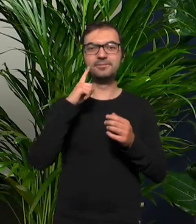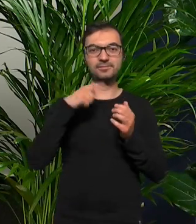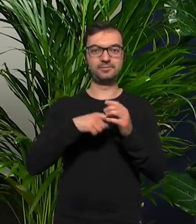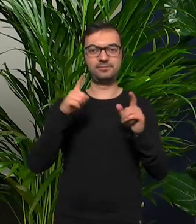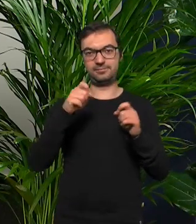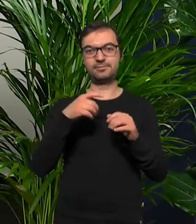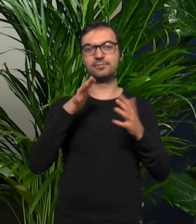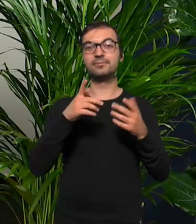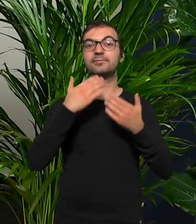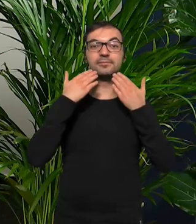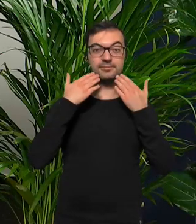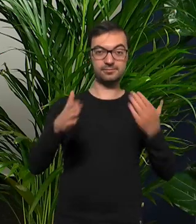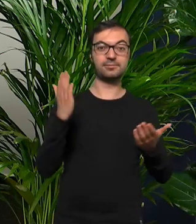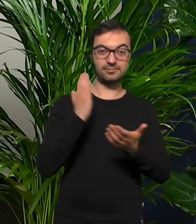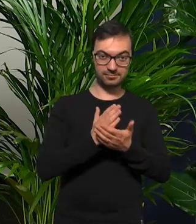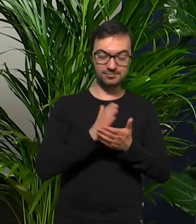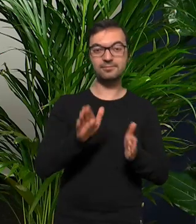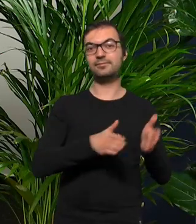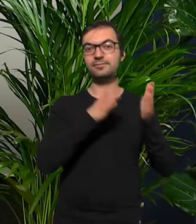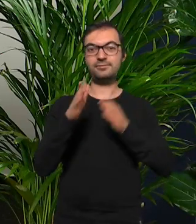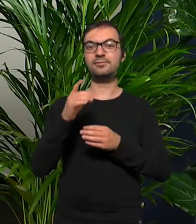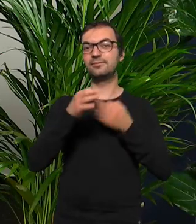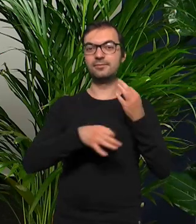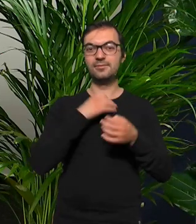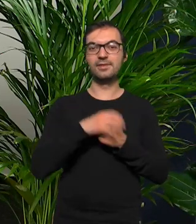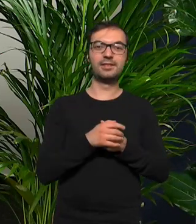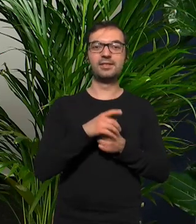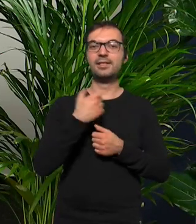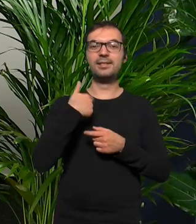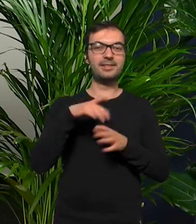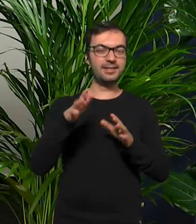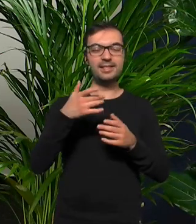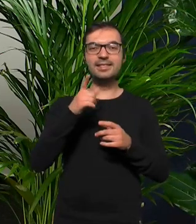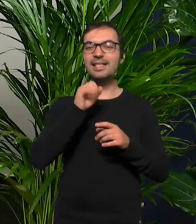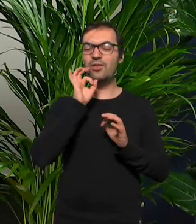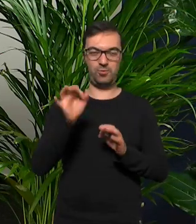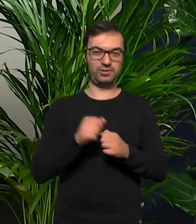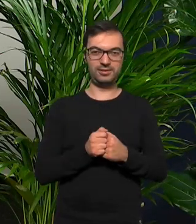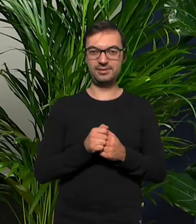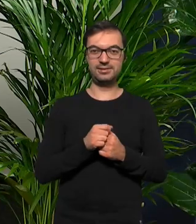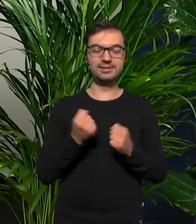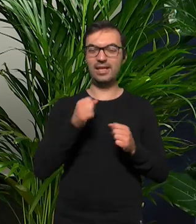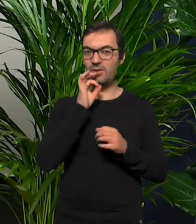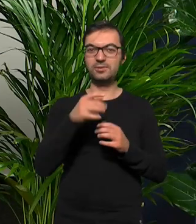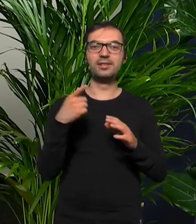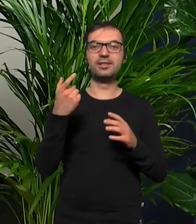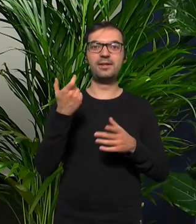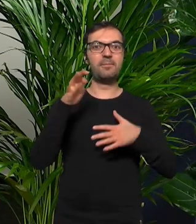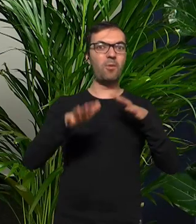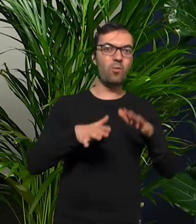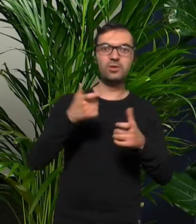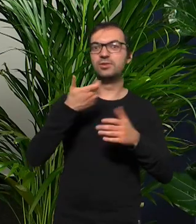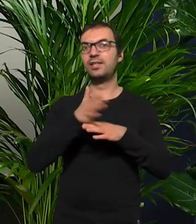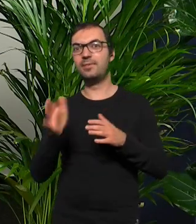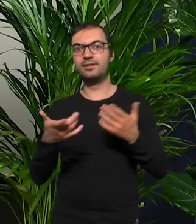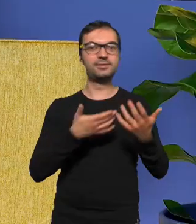właśnie zaczynasz czyli po podziękowaniu mamy utwór, zbyt dobrze ci idzie no i co? i za chwilę pobłądzisz i co będzie